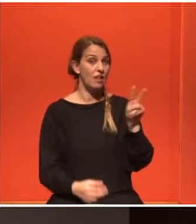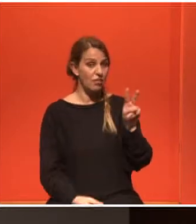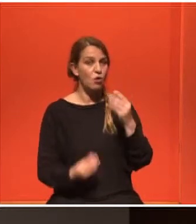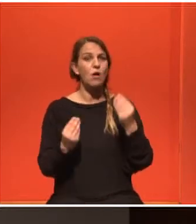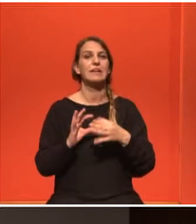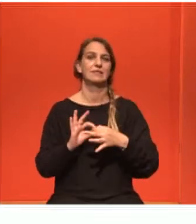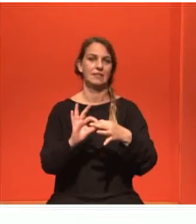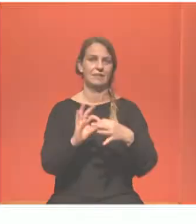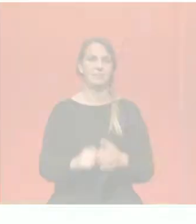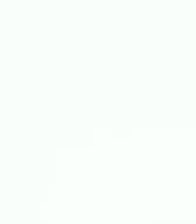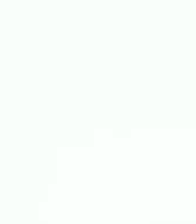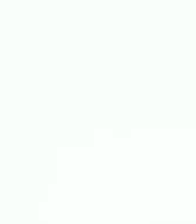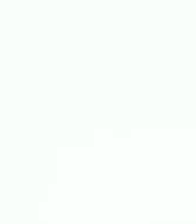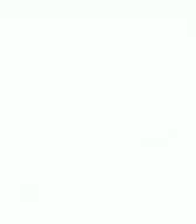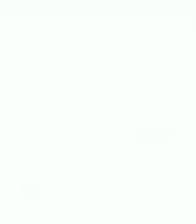συνέχεια.